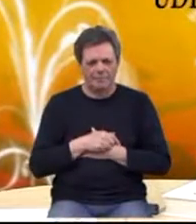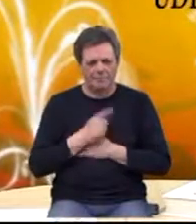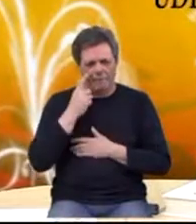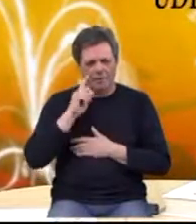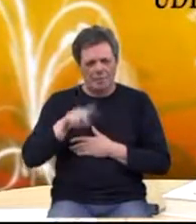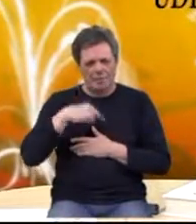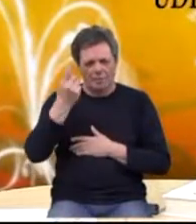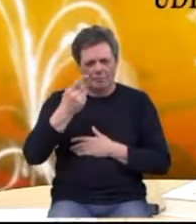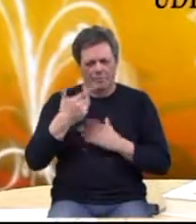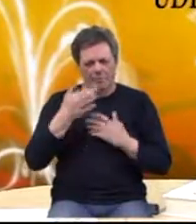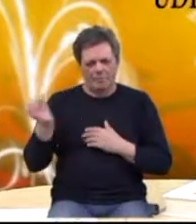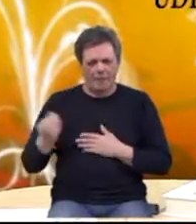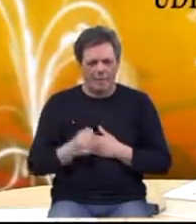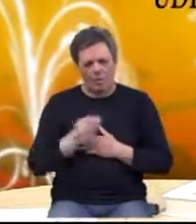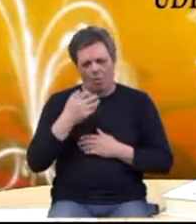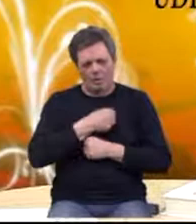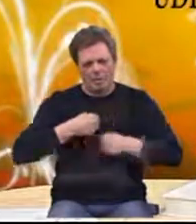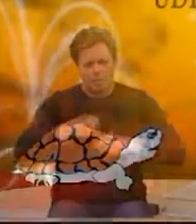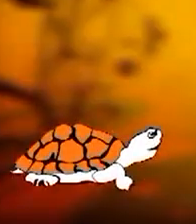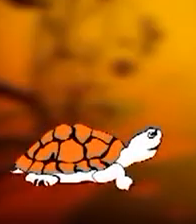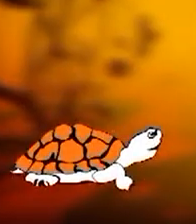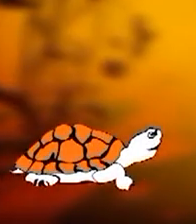Vidimo se i sljedeći put isto malo o Debljini.